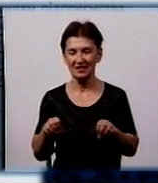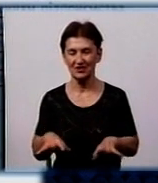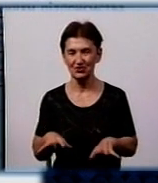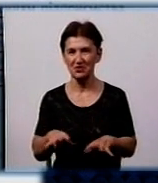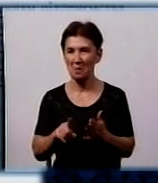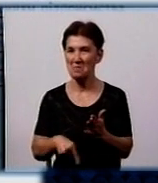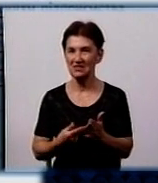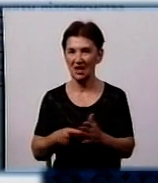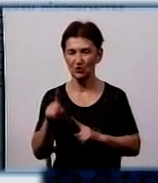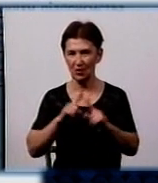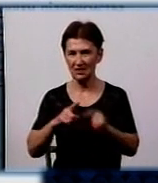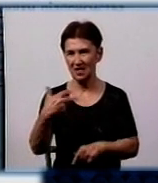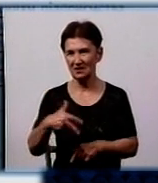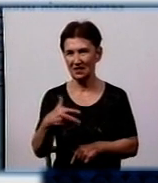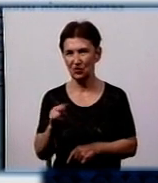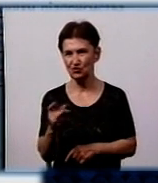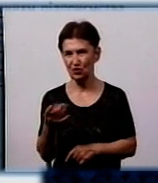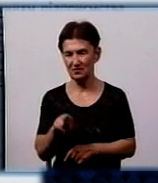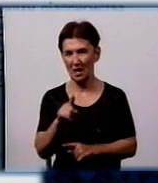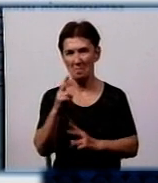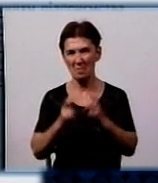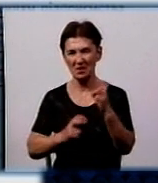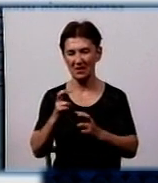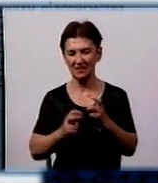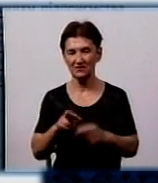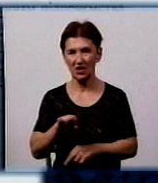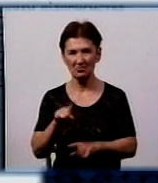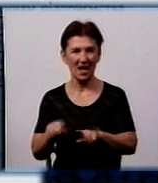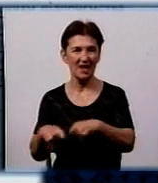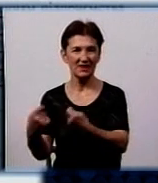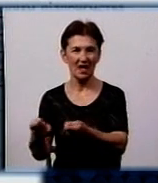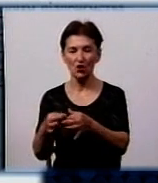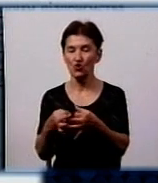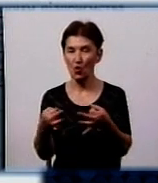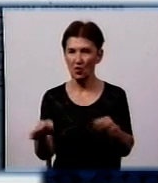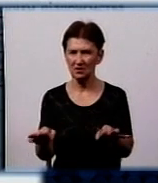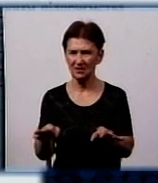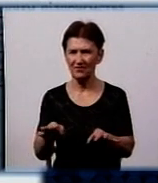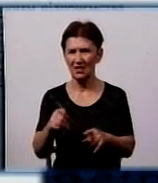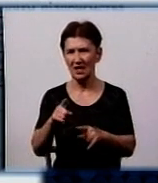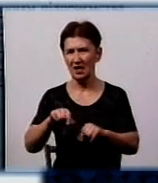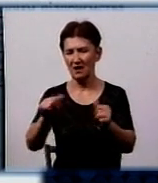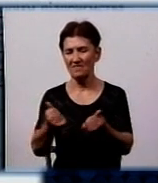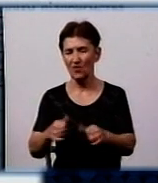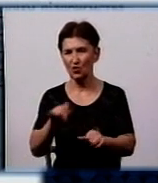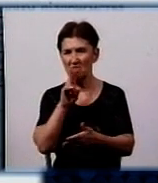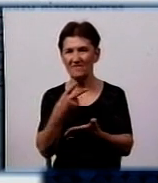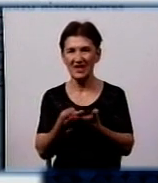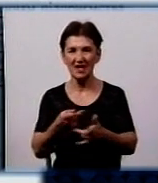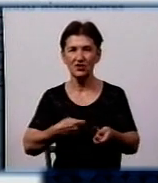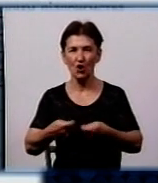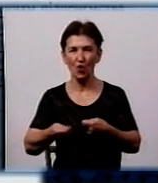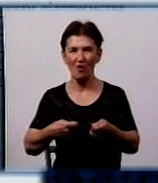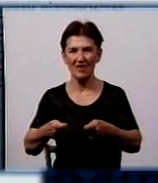ради від 30 червня 2011 року підприємству «Ятрань» надано дозвіл на розміщення малої архітектурної форми у вигляді торговельного